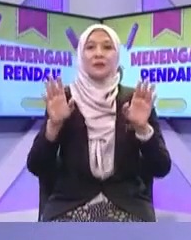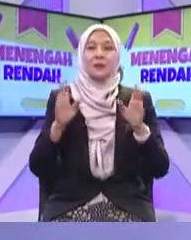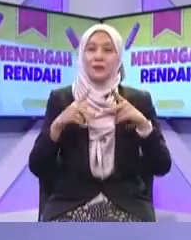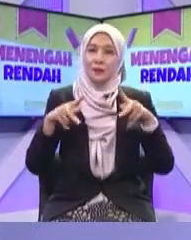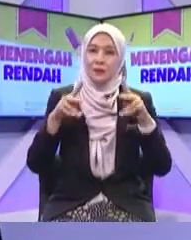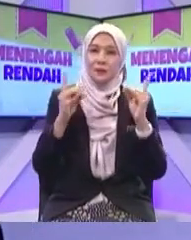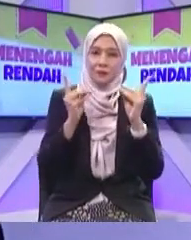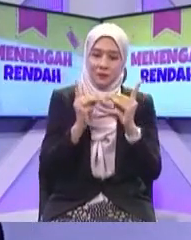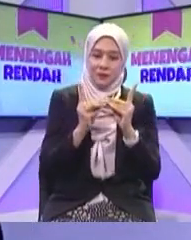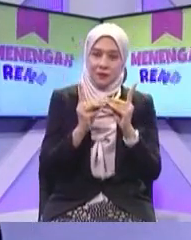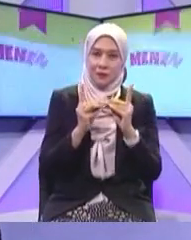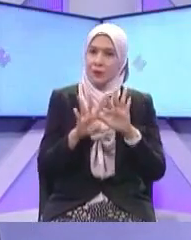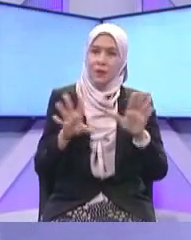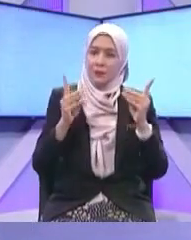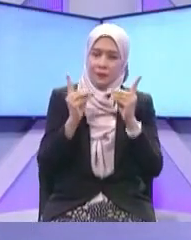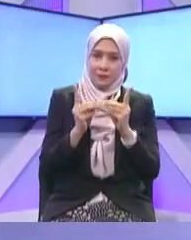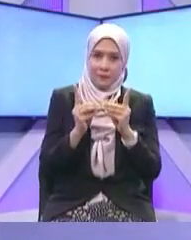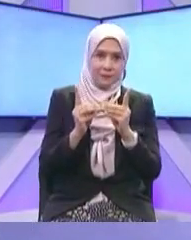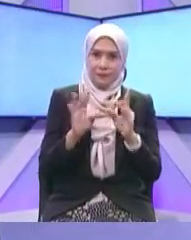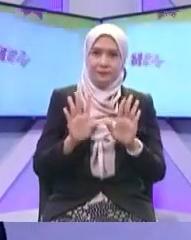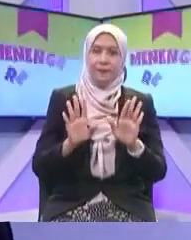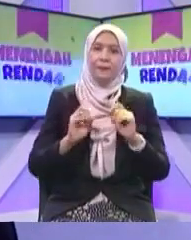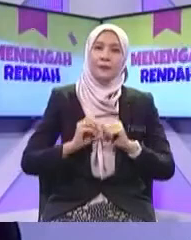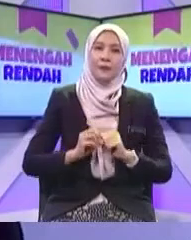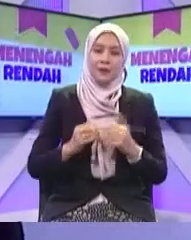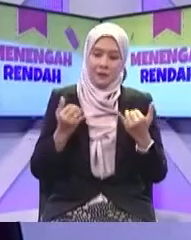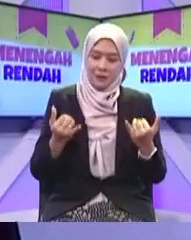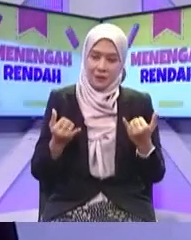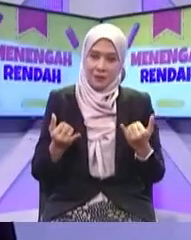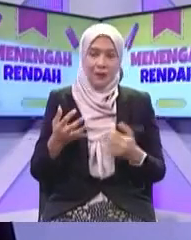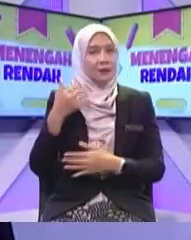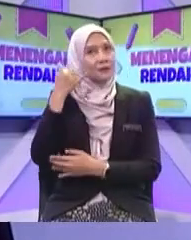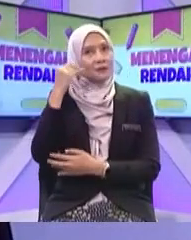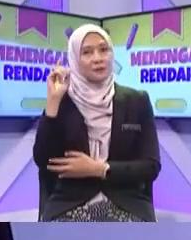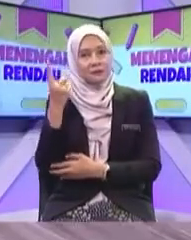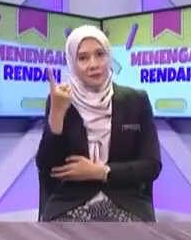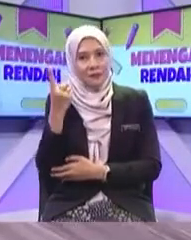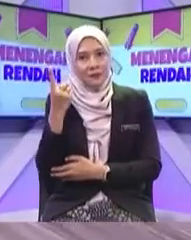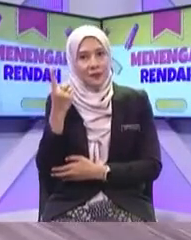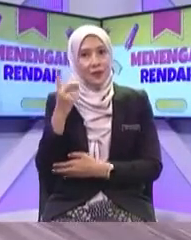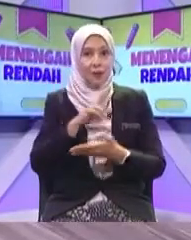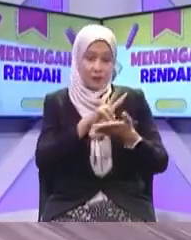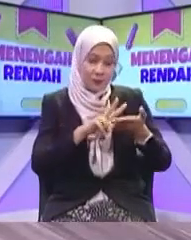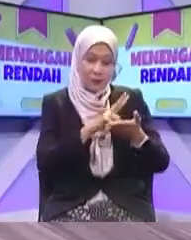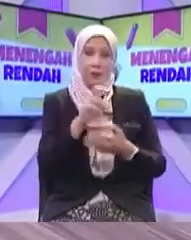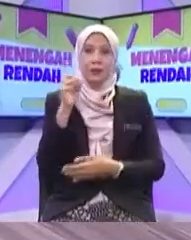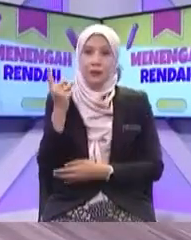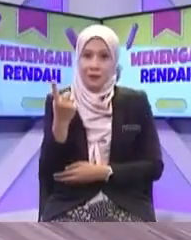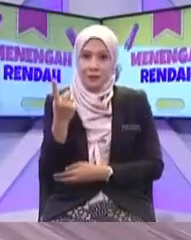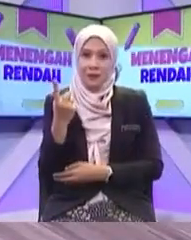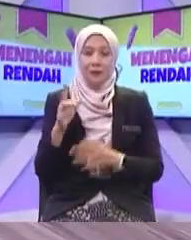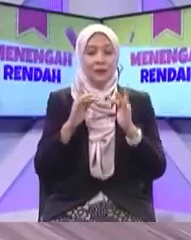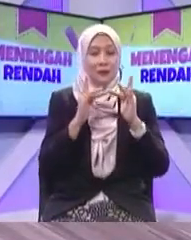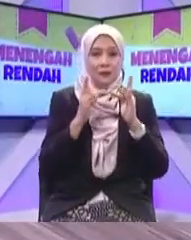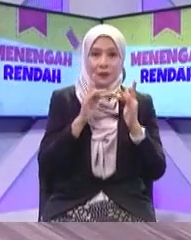Okey Mungkin kita pakar berada di luar negara Kita boleh bincang Dapatkan nasihat Doktor tersebut Secara maya